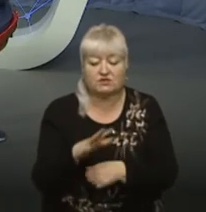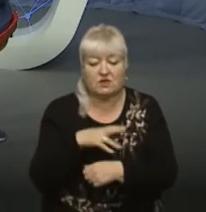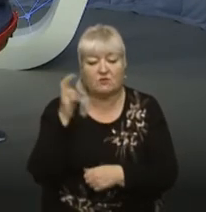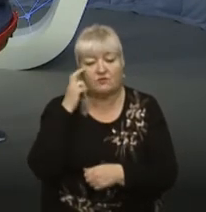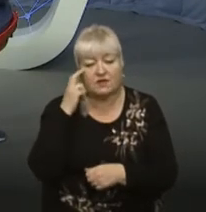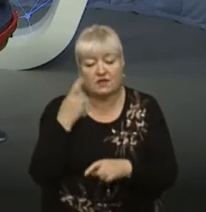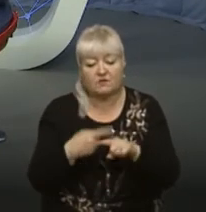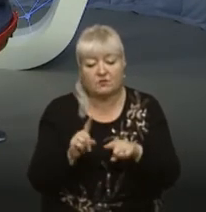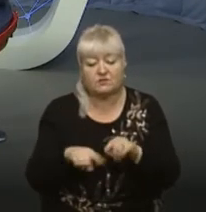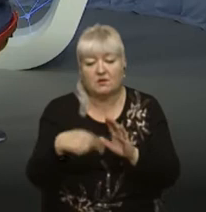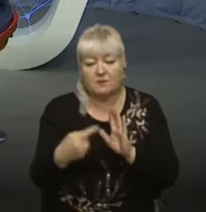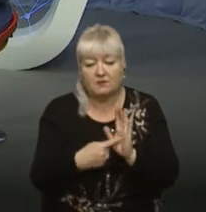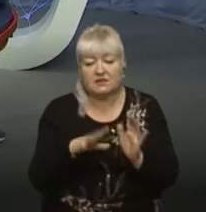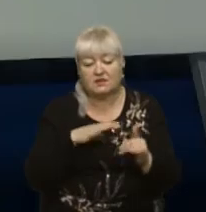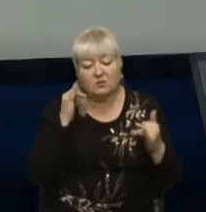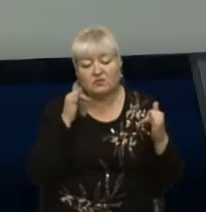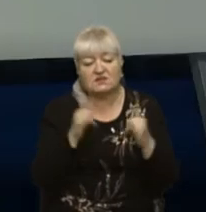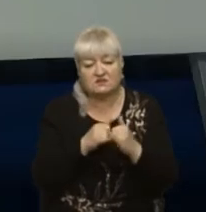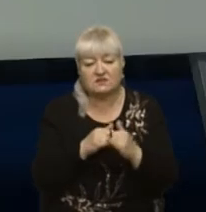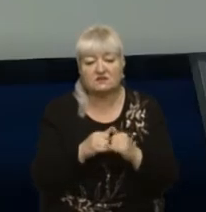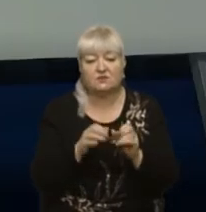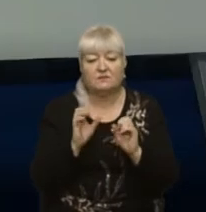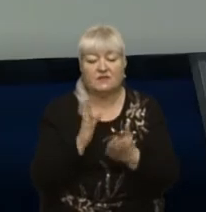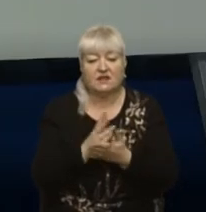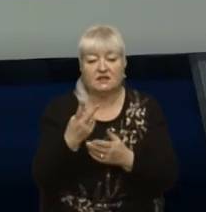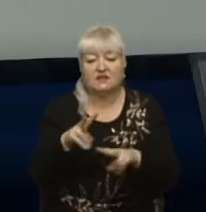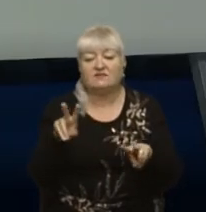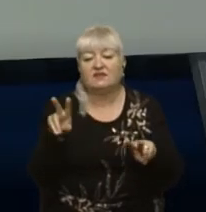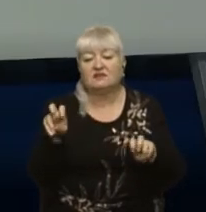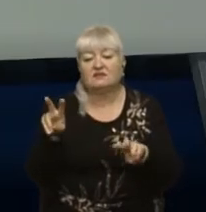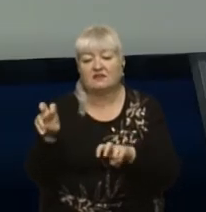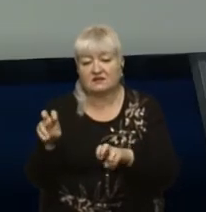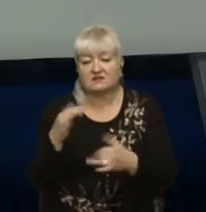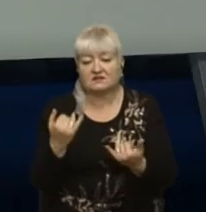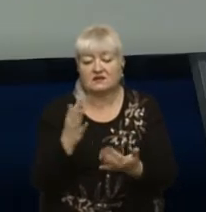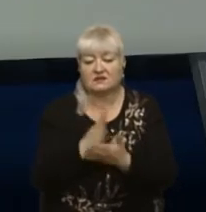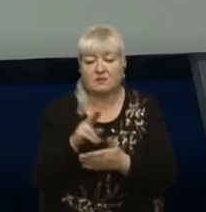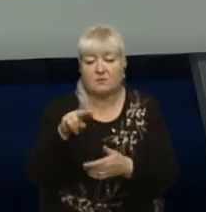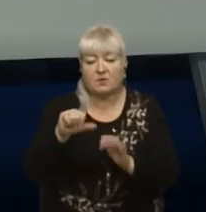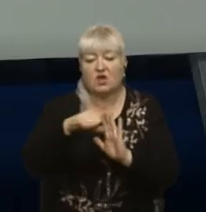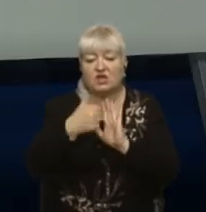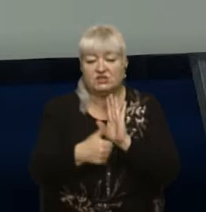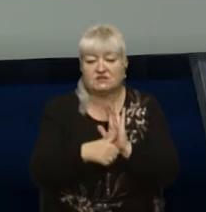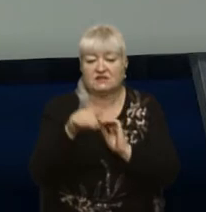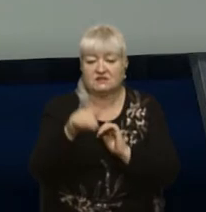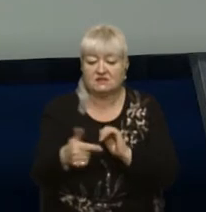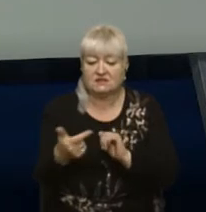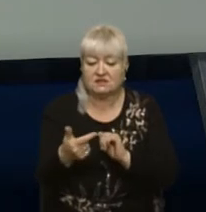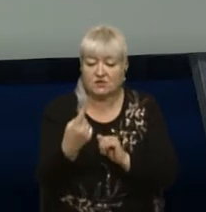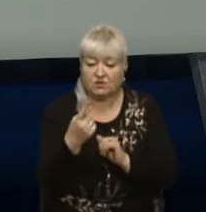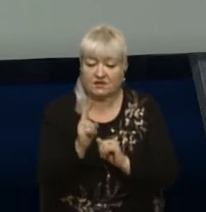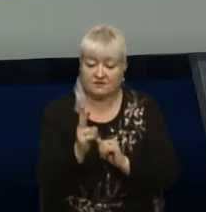по цьому питанню і на зв'язку. Є дві тези, тобто ми зараз маємо з вами по 16 тисяч гривень за метр квадратний,